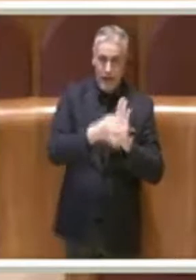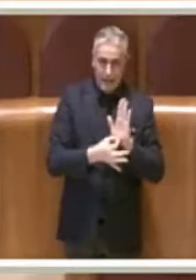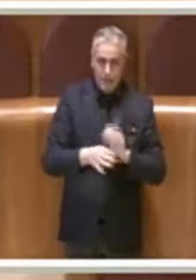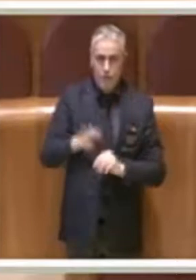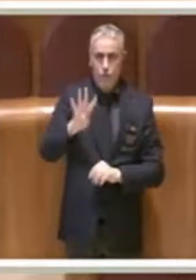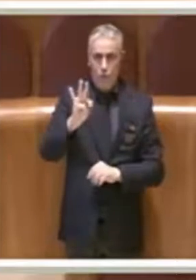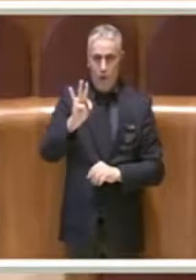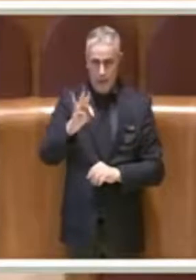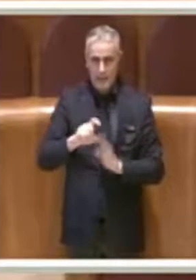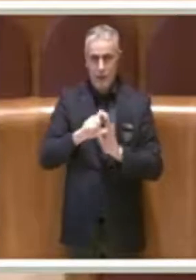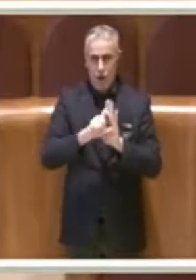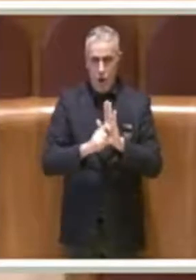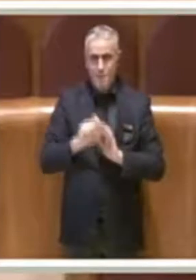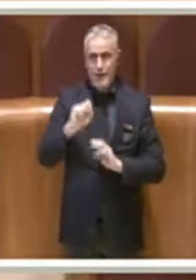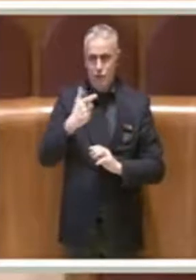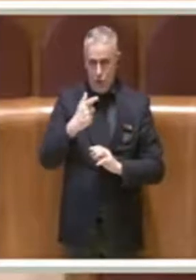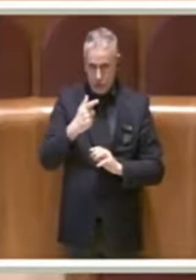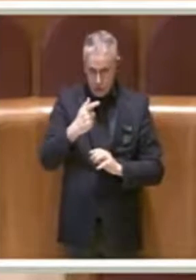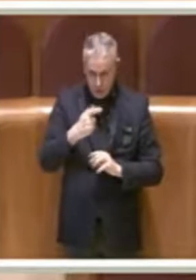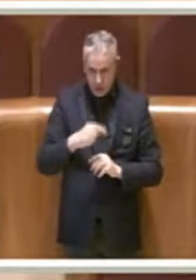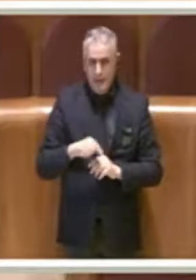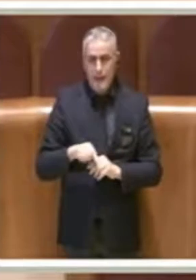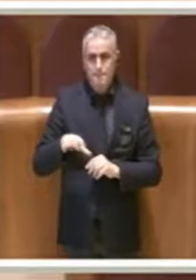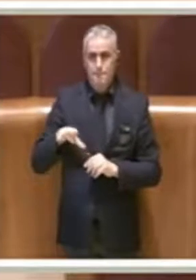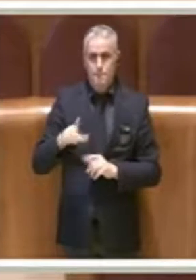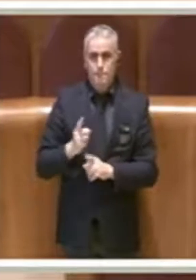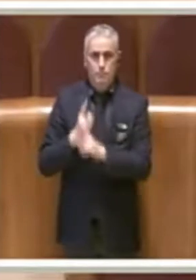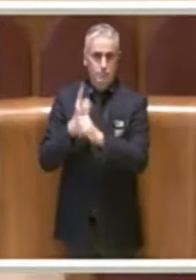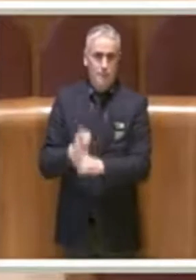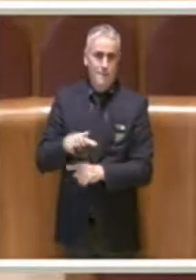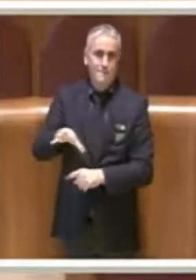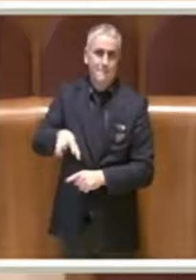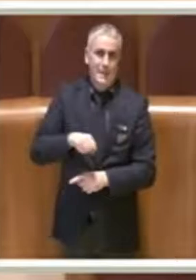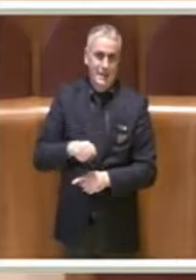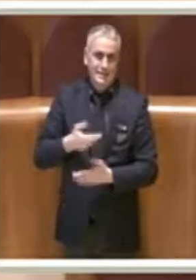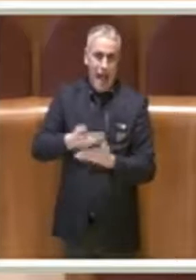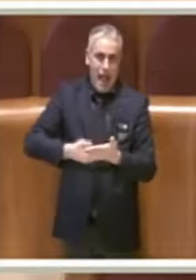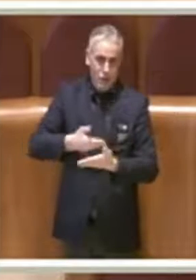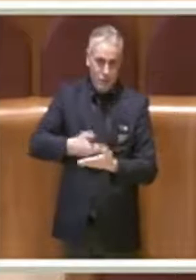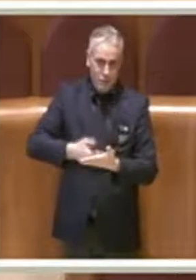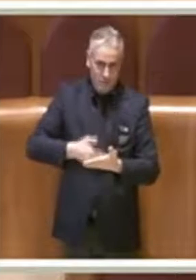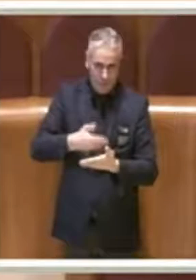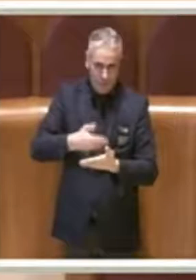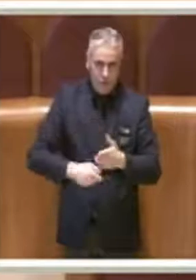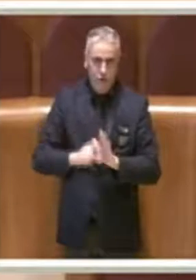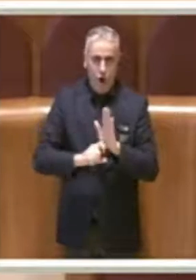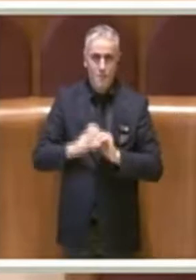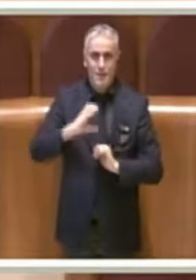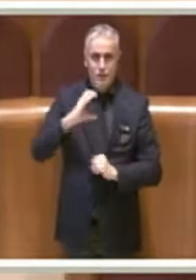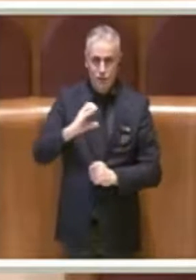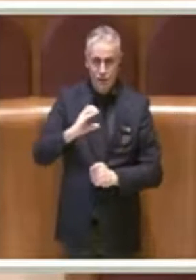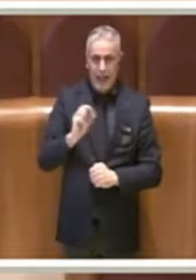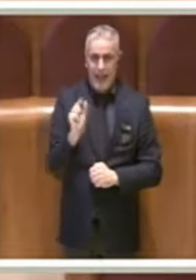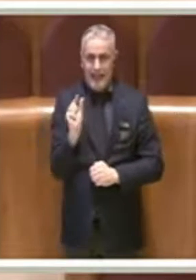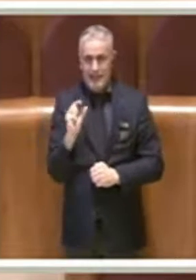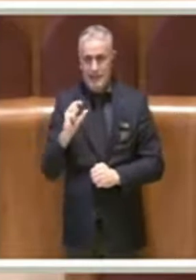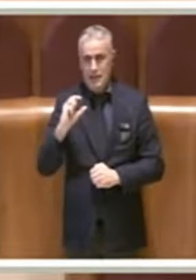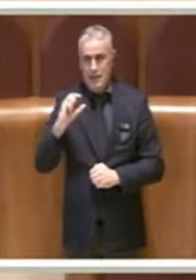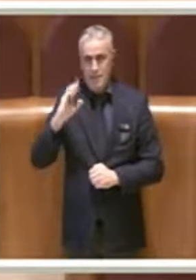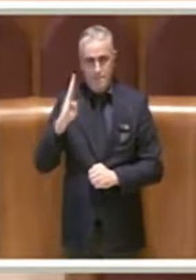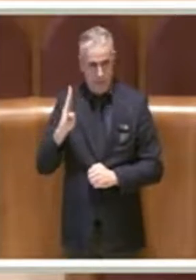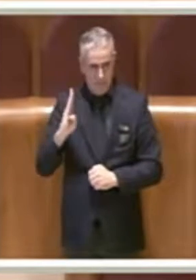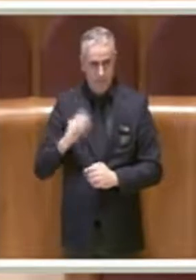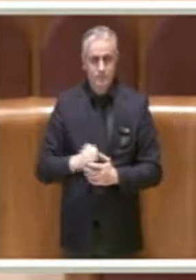,12 la presa d'atto di quell'articolo 41,C lettera B e